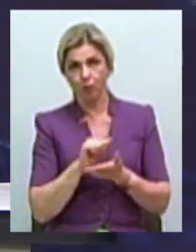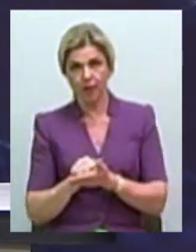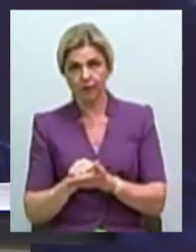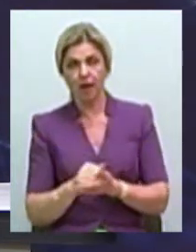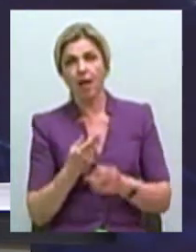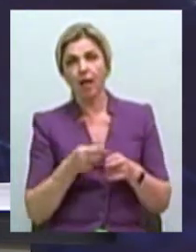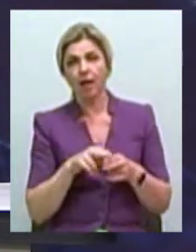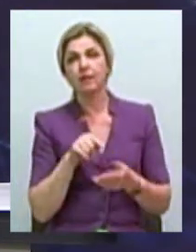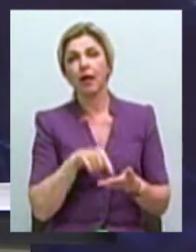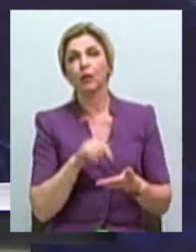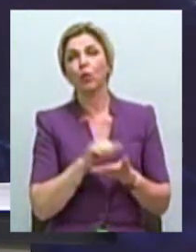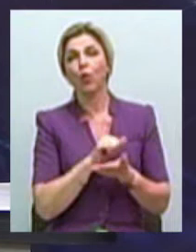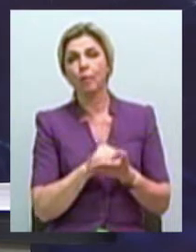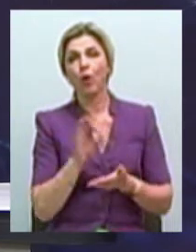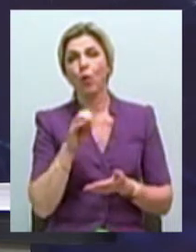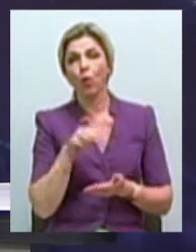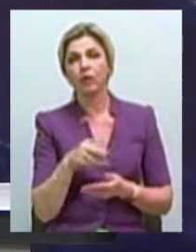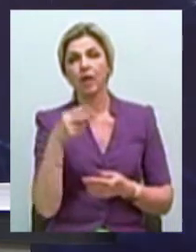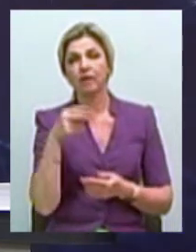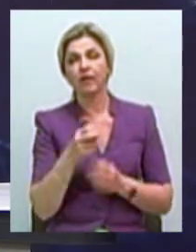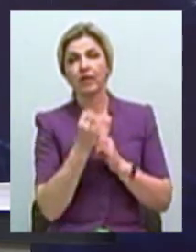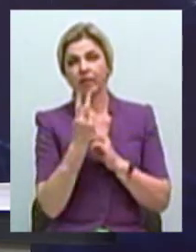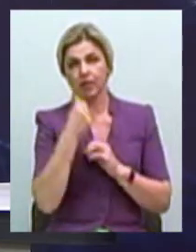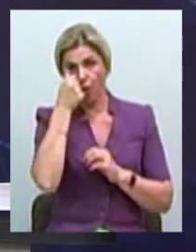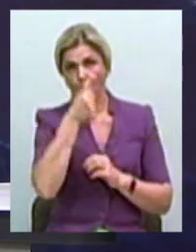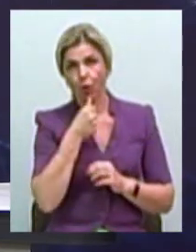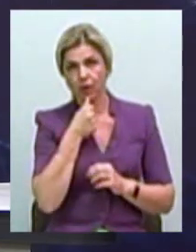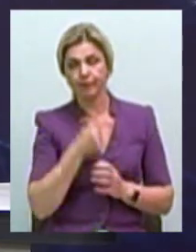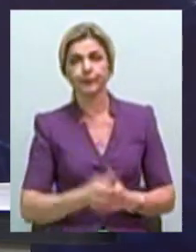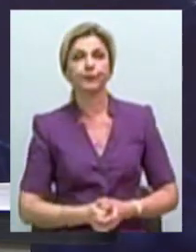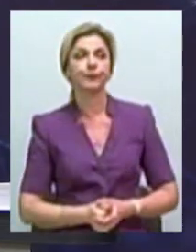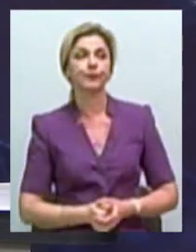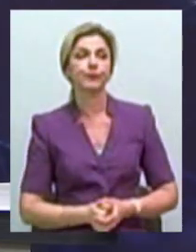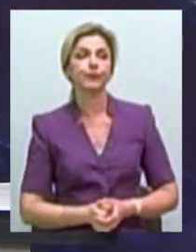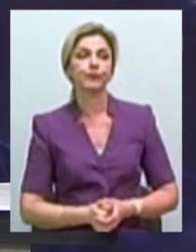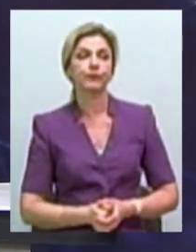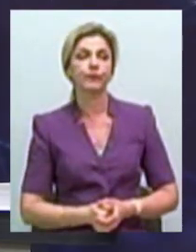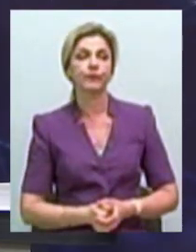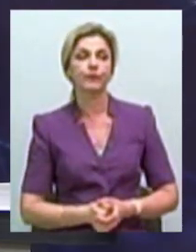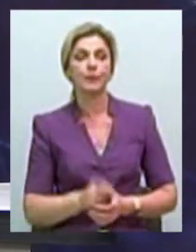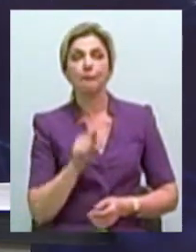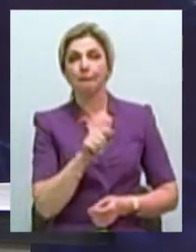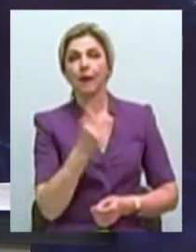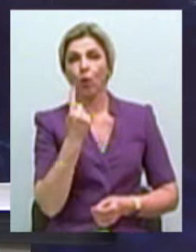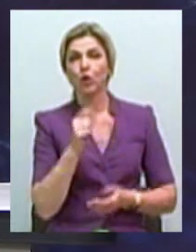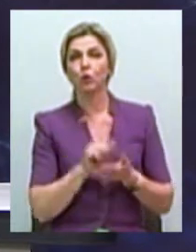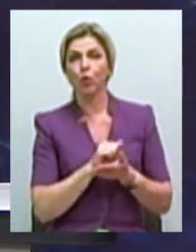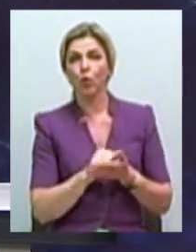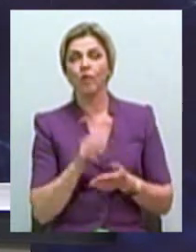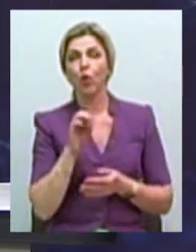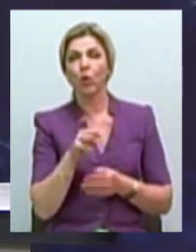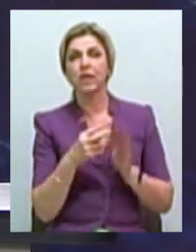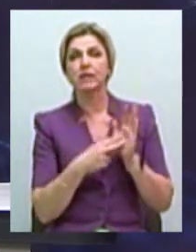документи від 2012 року. Це один із них від 7